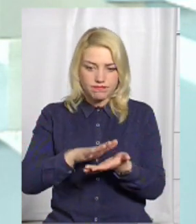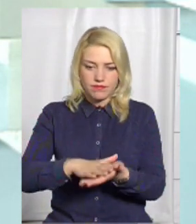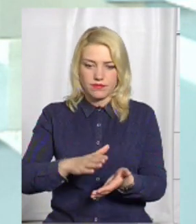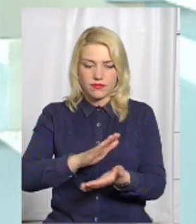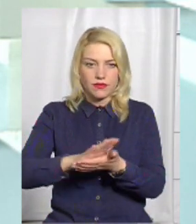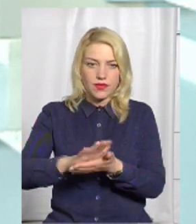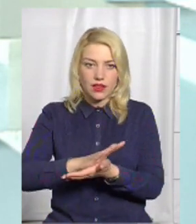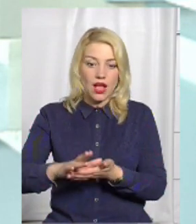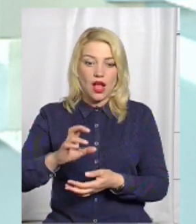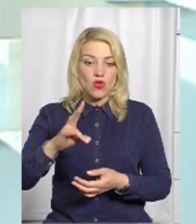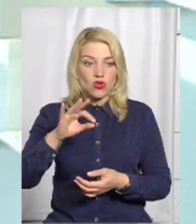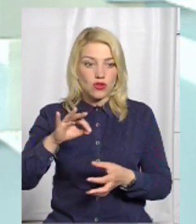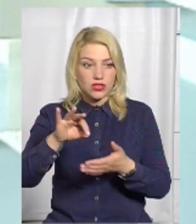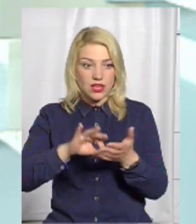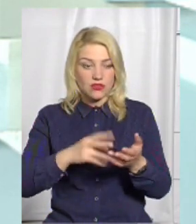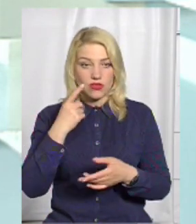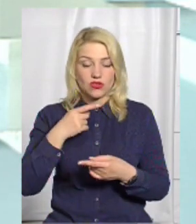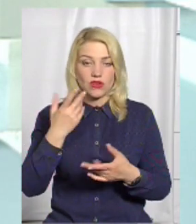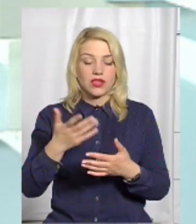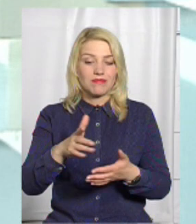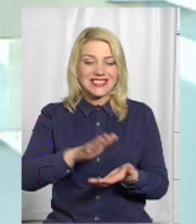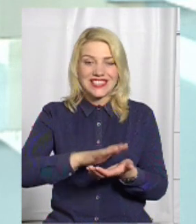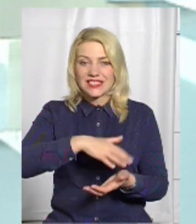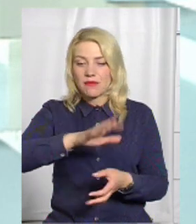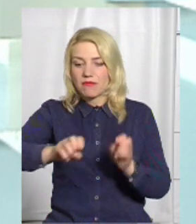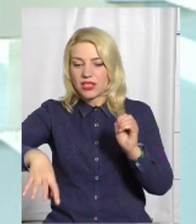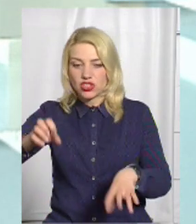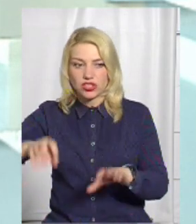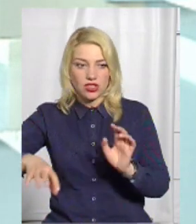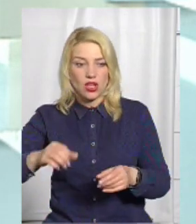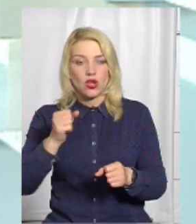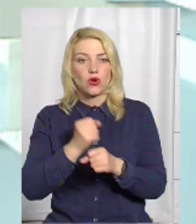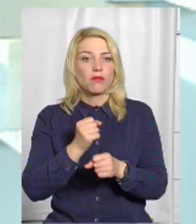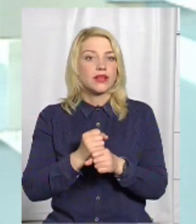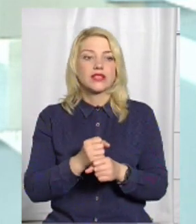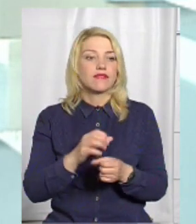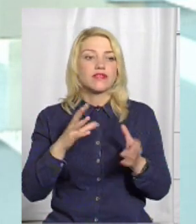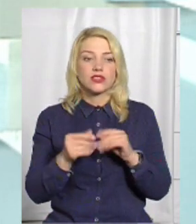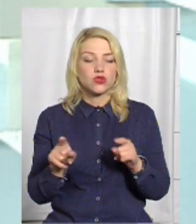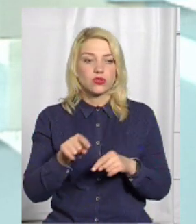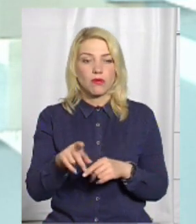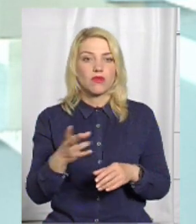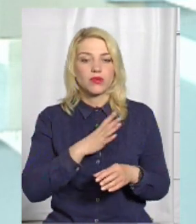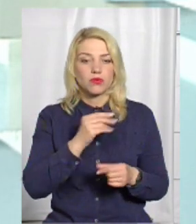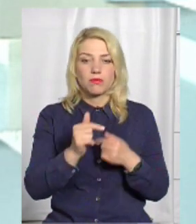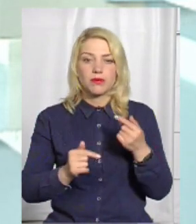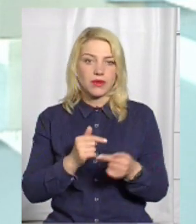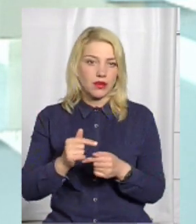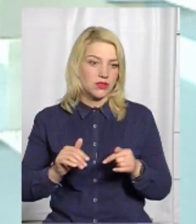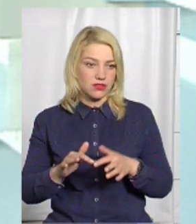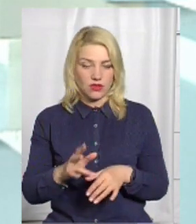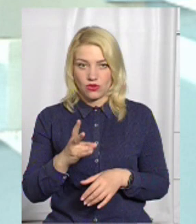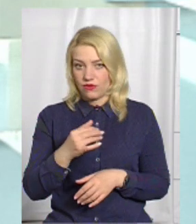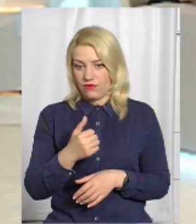говорити, що якщо там закидано, засмічено, одразу робити висновок, що має бути там підприємницька діяльність, ну,